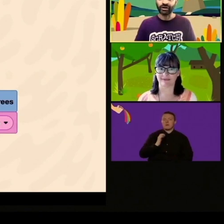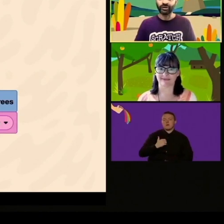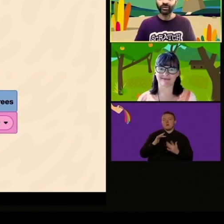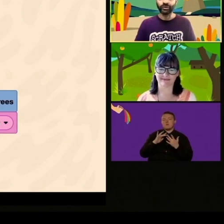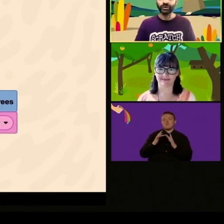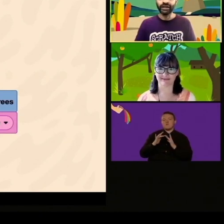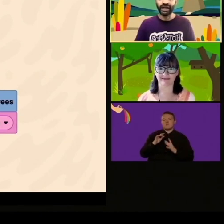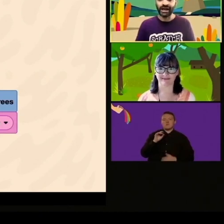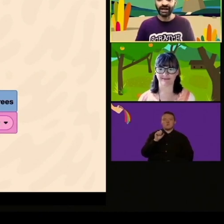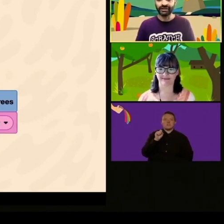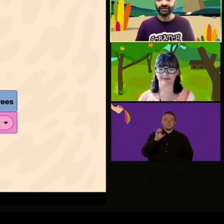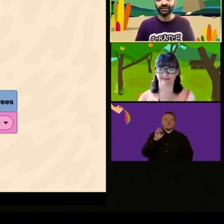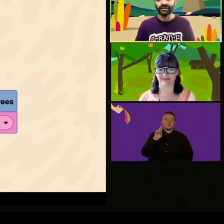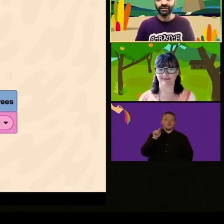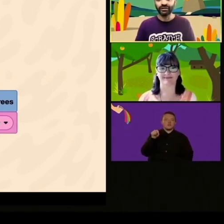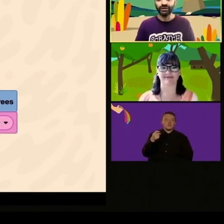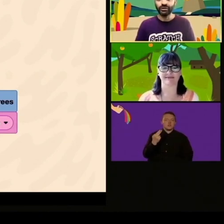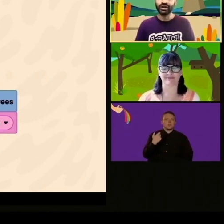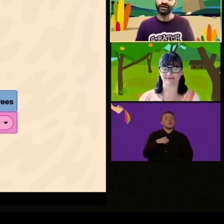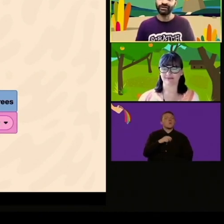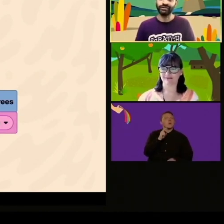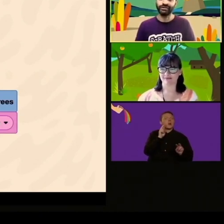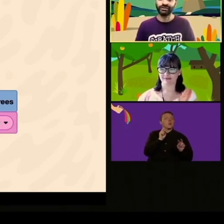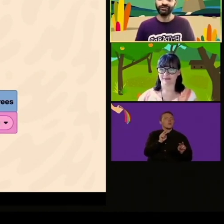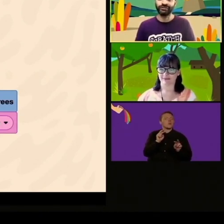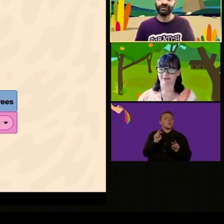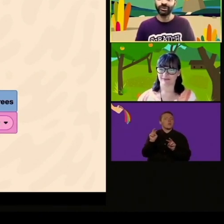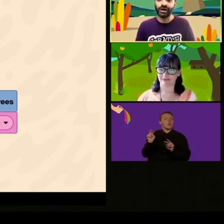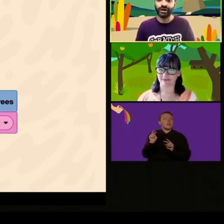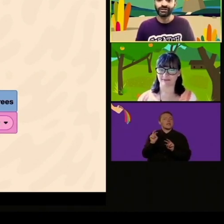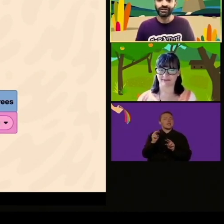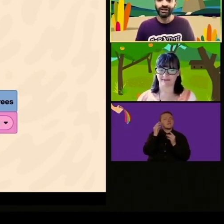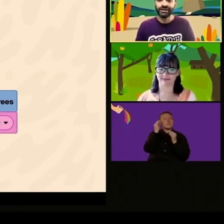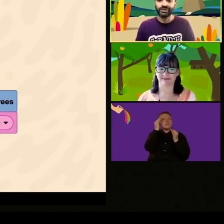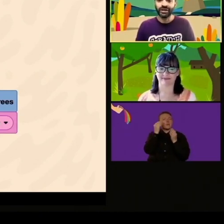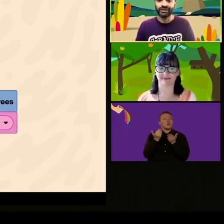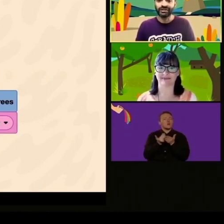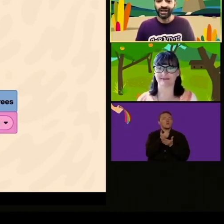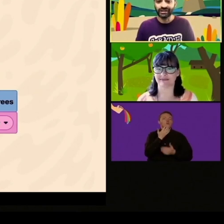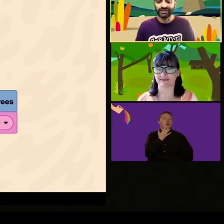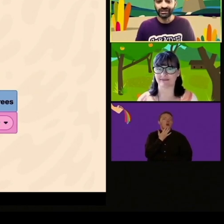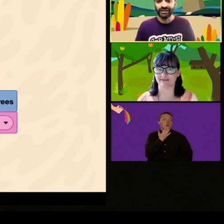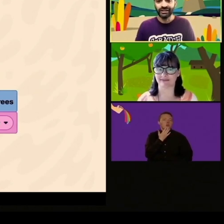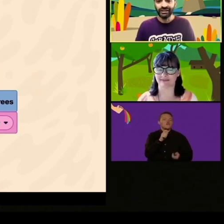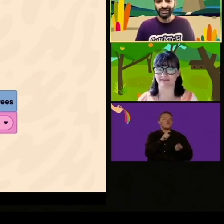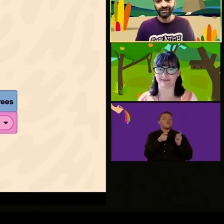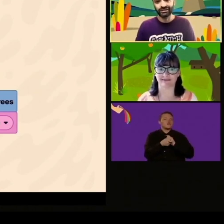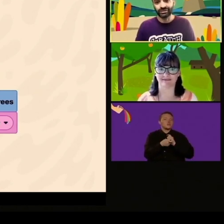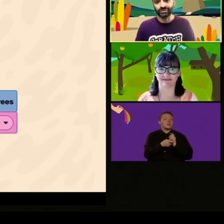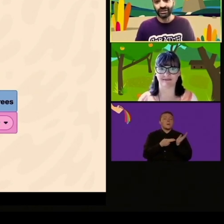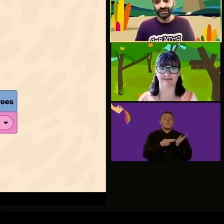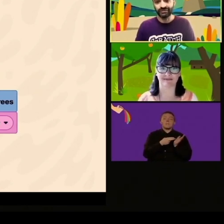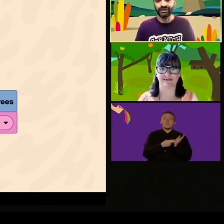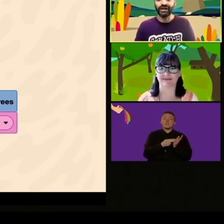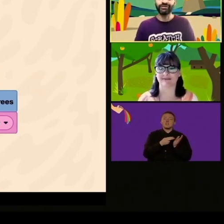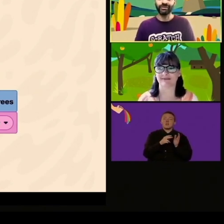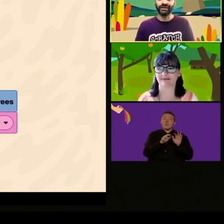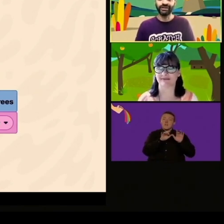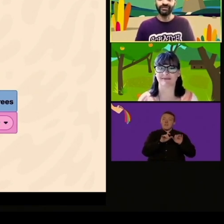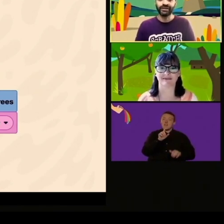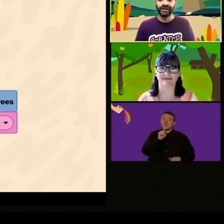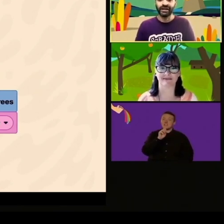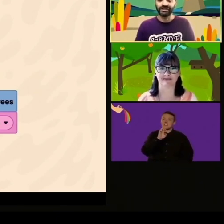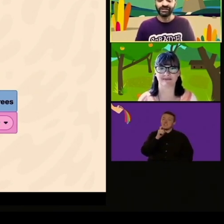lette in modo migliore e dobbiamo pertanto avere un miglior contrasto di colori, pertanto è un lavoro che sta avanzando